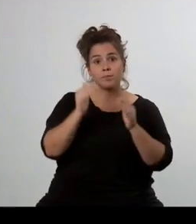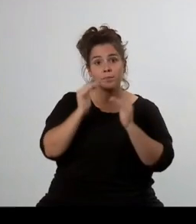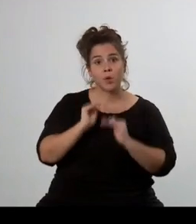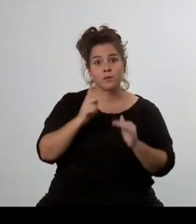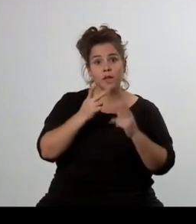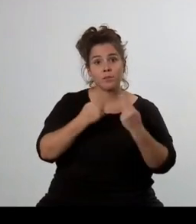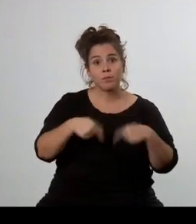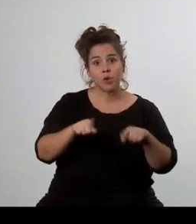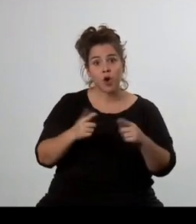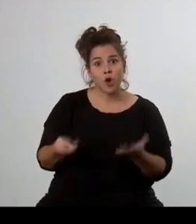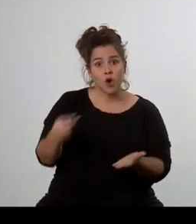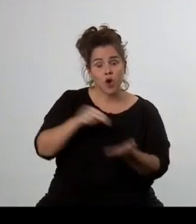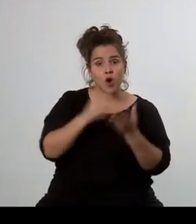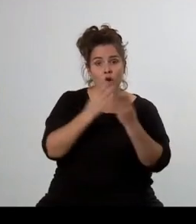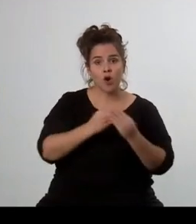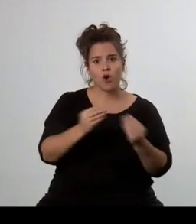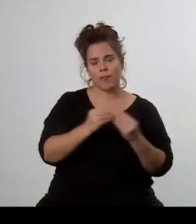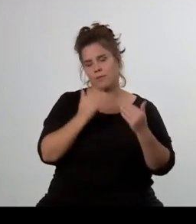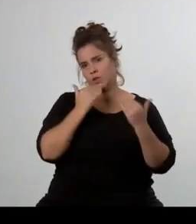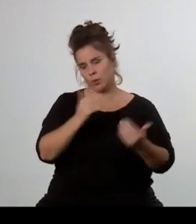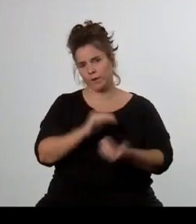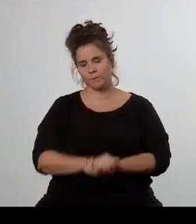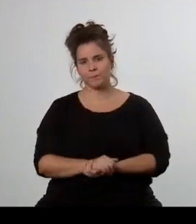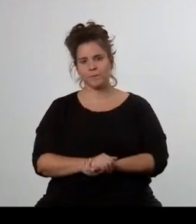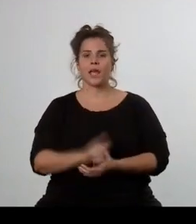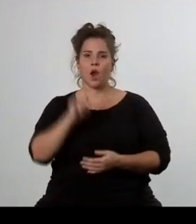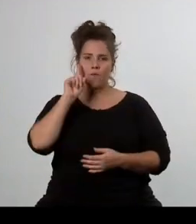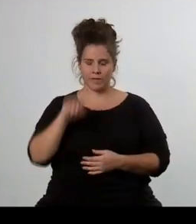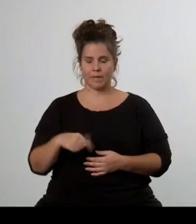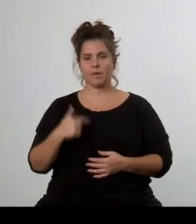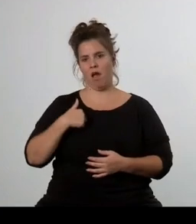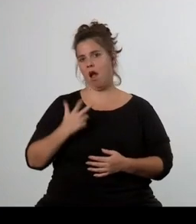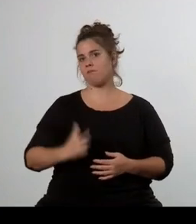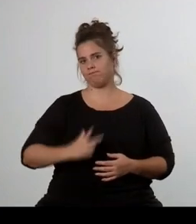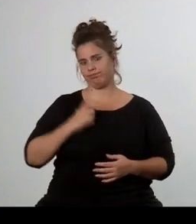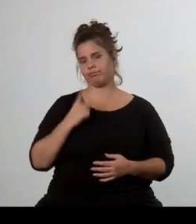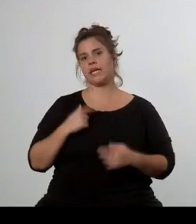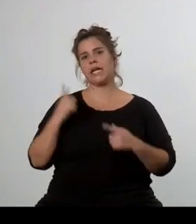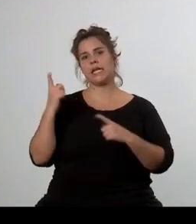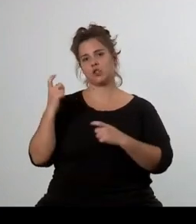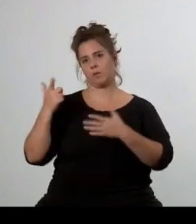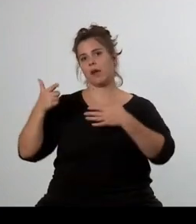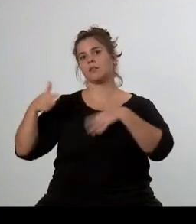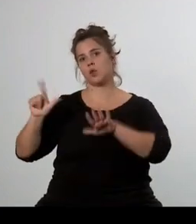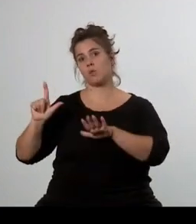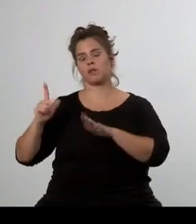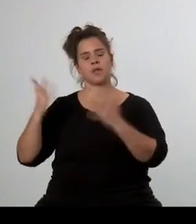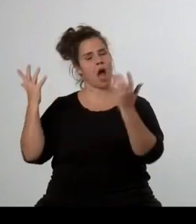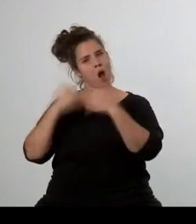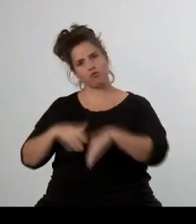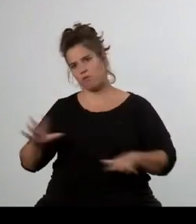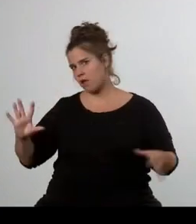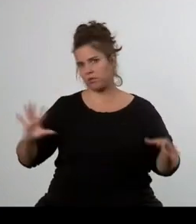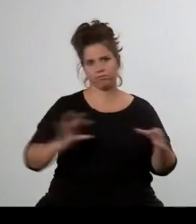Pro mě, a věřím, že i pro řadu z vás, je svátek 17. listopadu spojený s rokem 89,